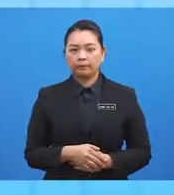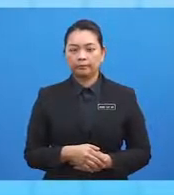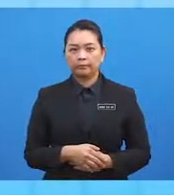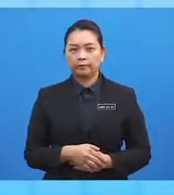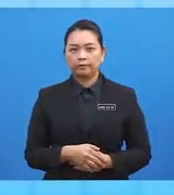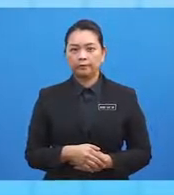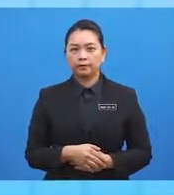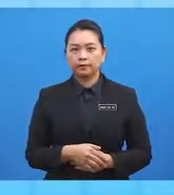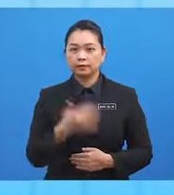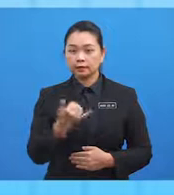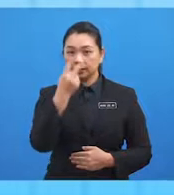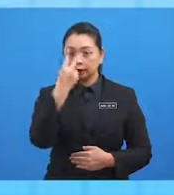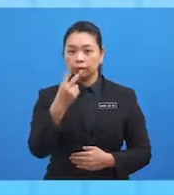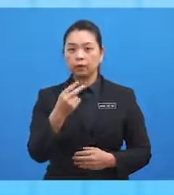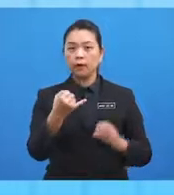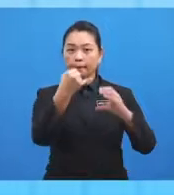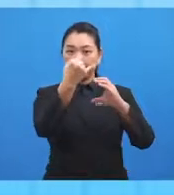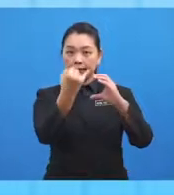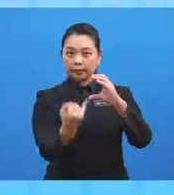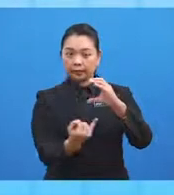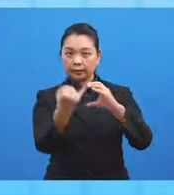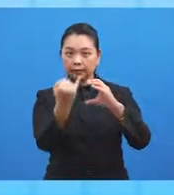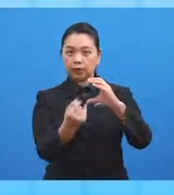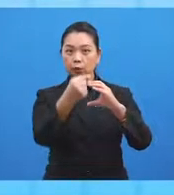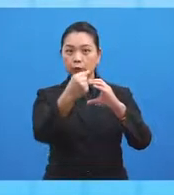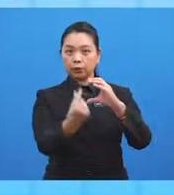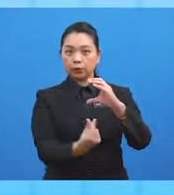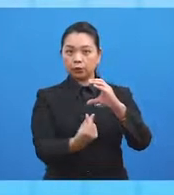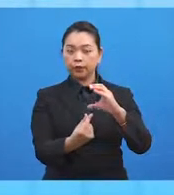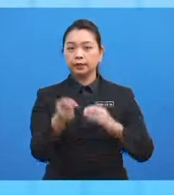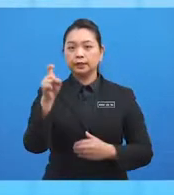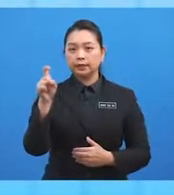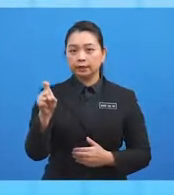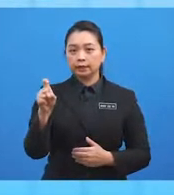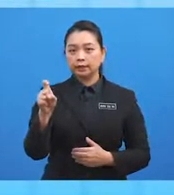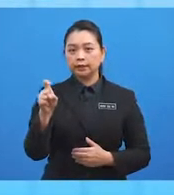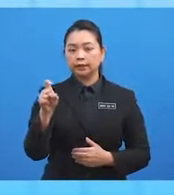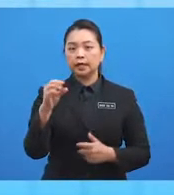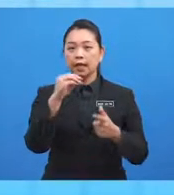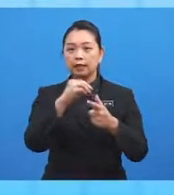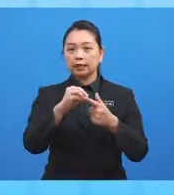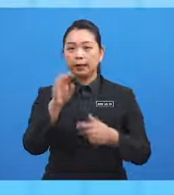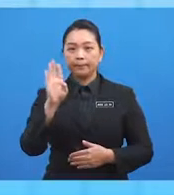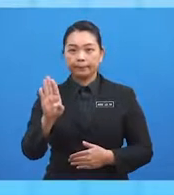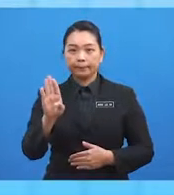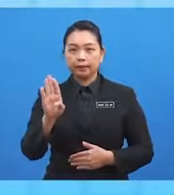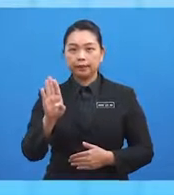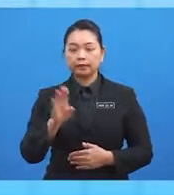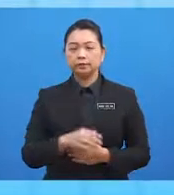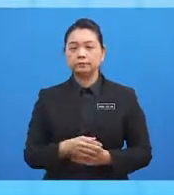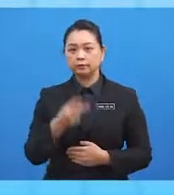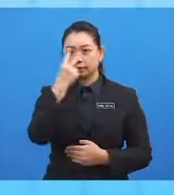Ketiga, meridian longitude X darjah T atau B dan meridian longitude